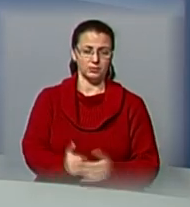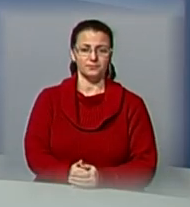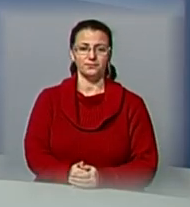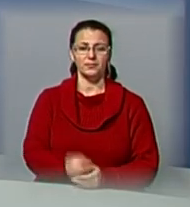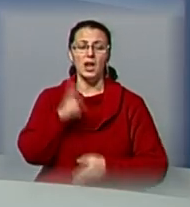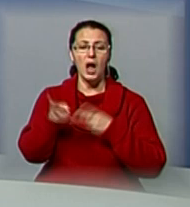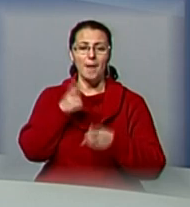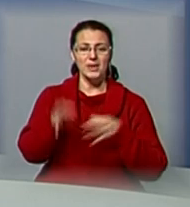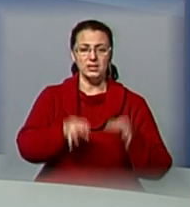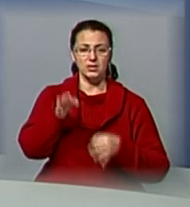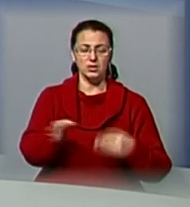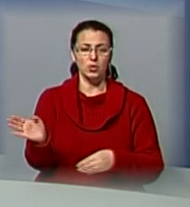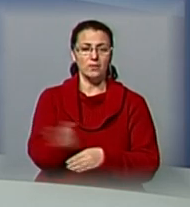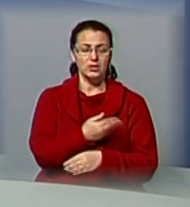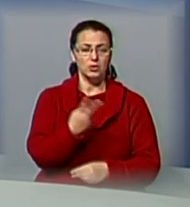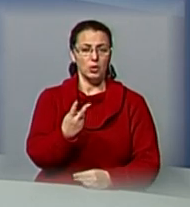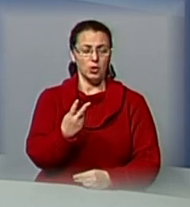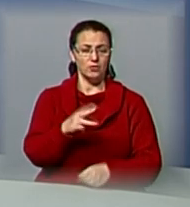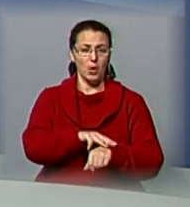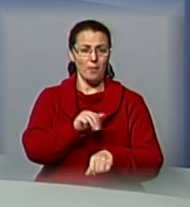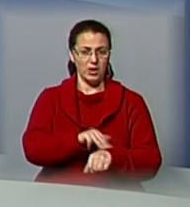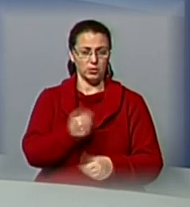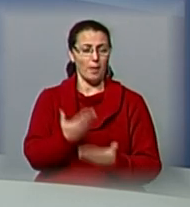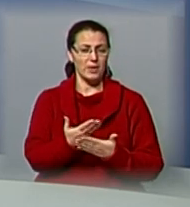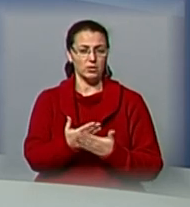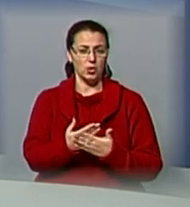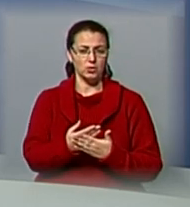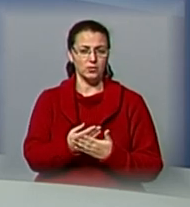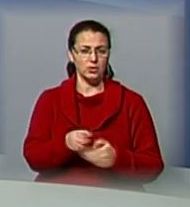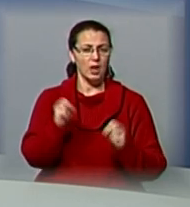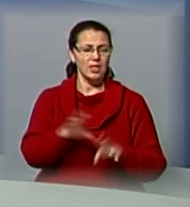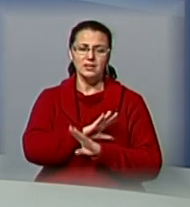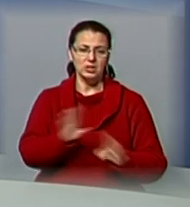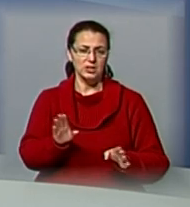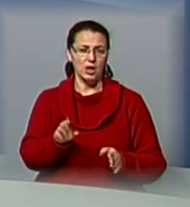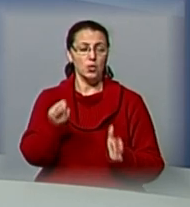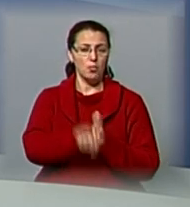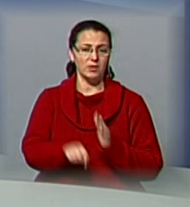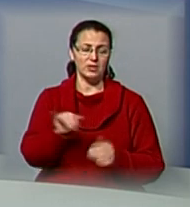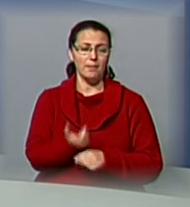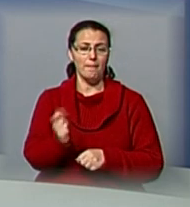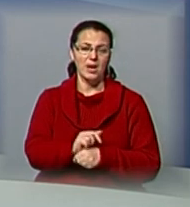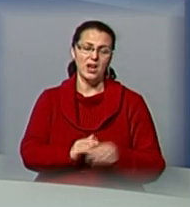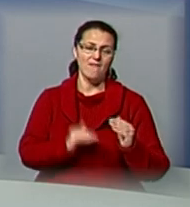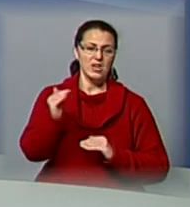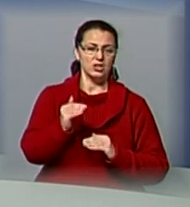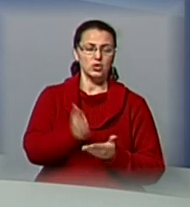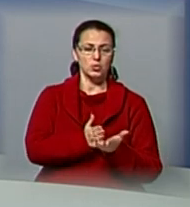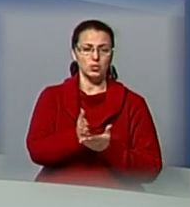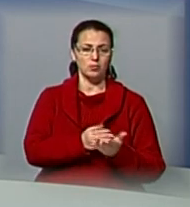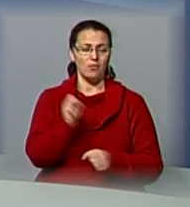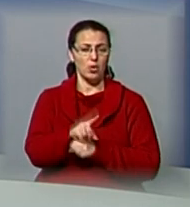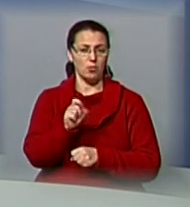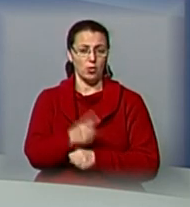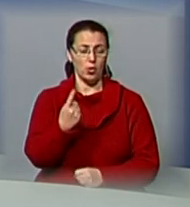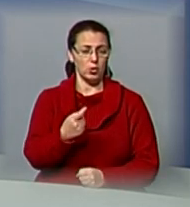Апеляційний суд від сторони відроботи двох патрульних їх підозрюють в неумисному вбивстві та перевищенні службових обов'язків. Один не